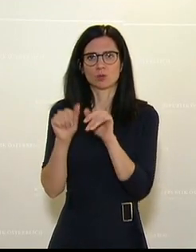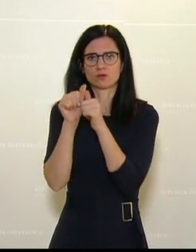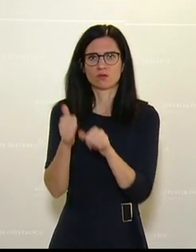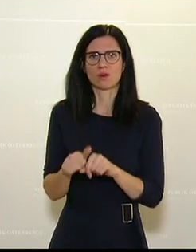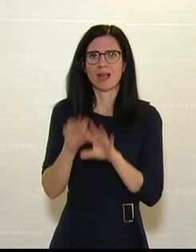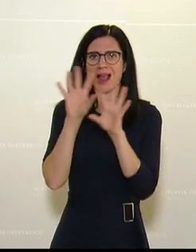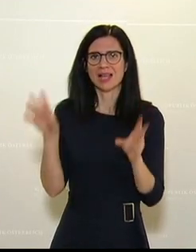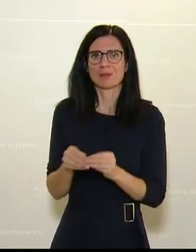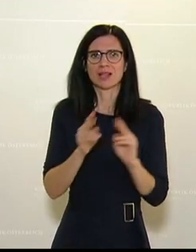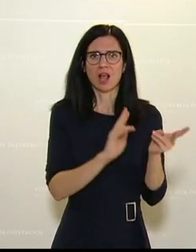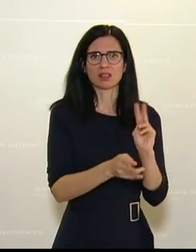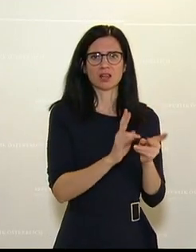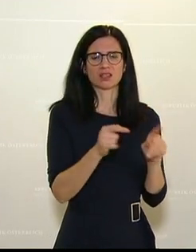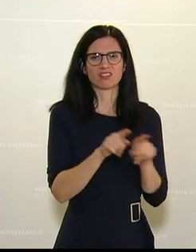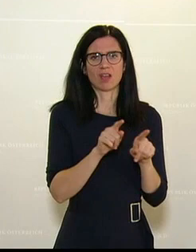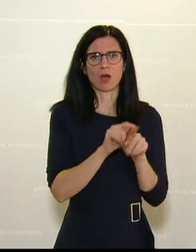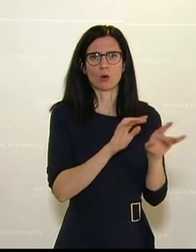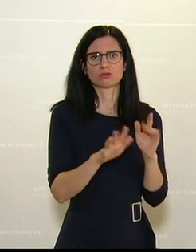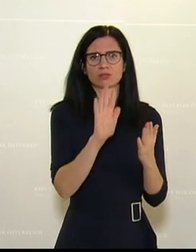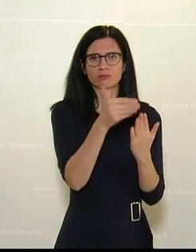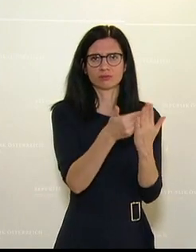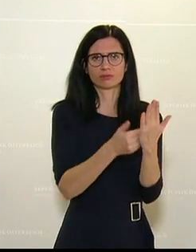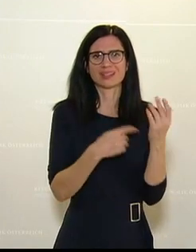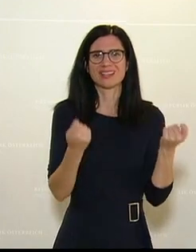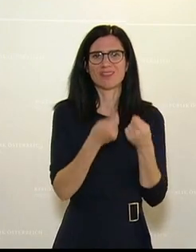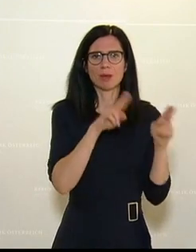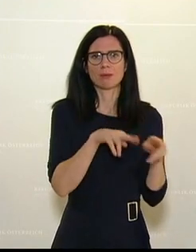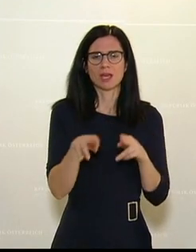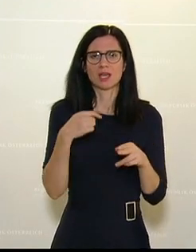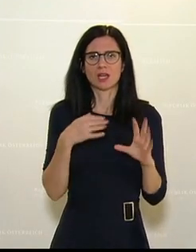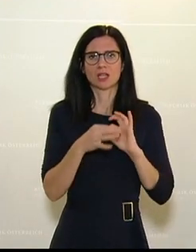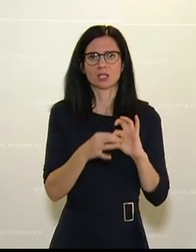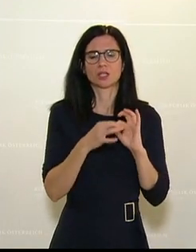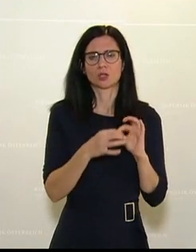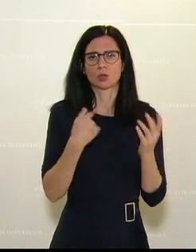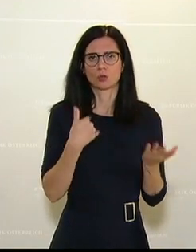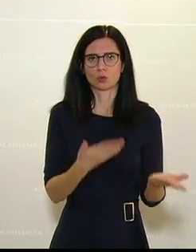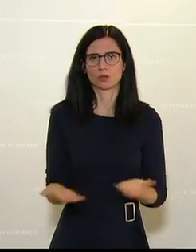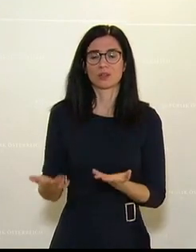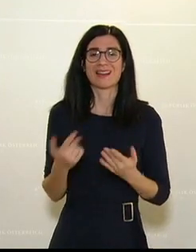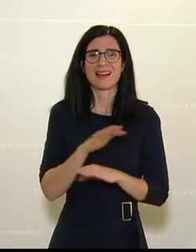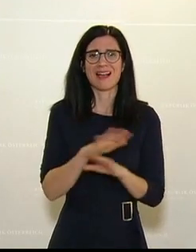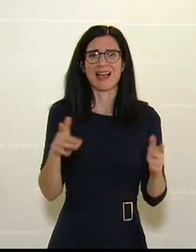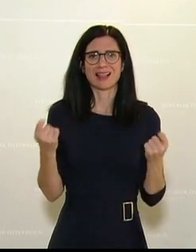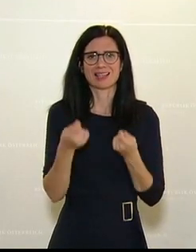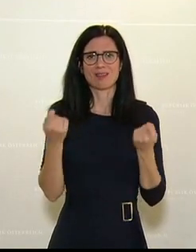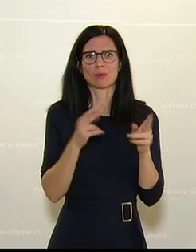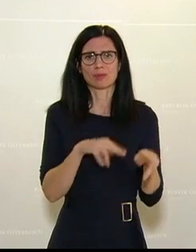sondern alternativ auf das Vorliegen einer entsprechenden Gewerbeberechtigung abgestellt wird. Das heißt, alle